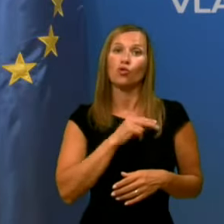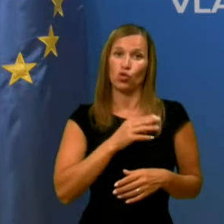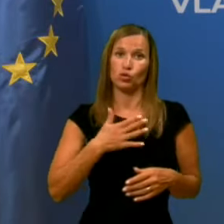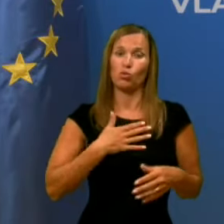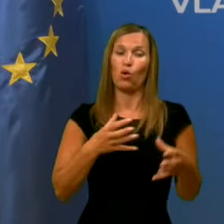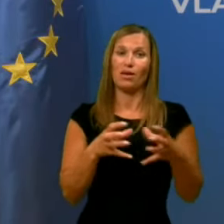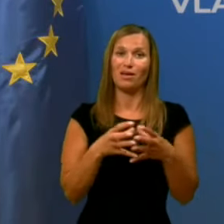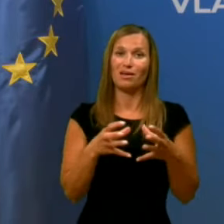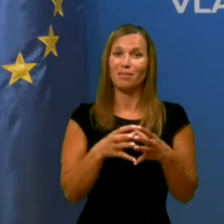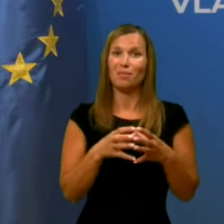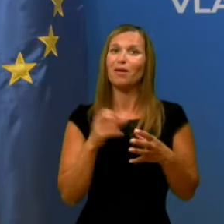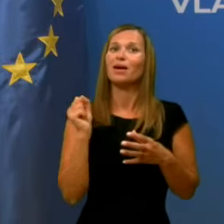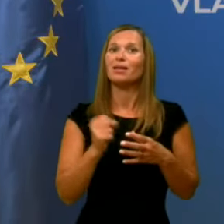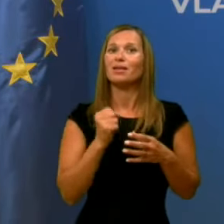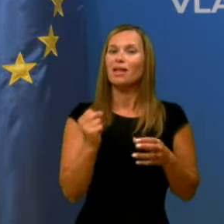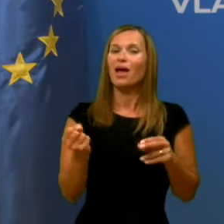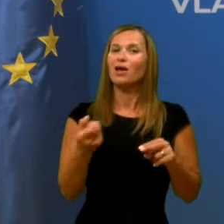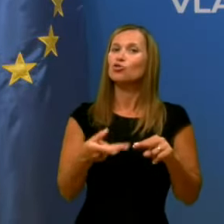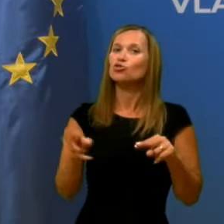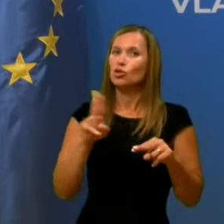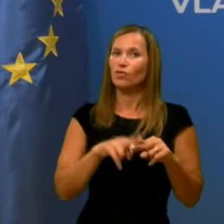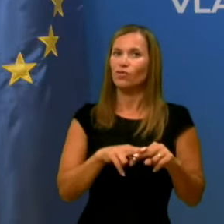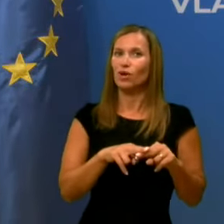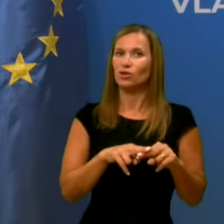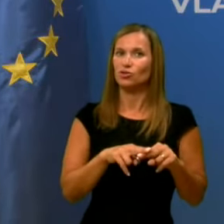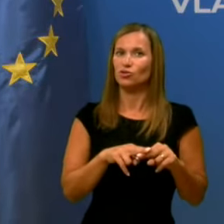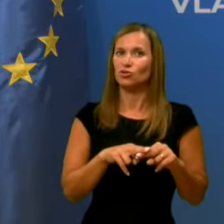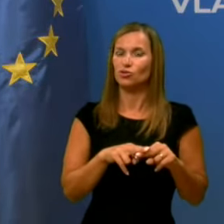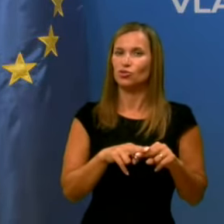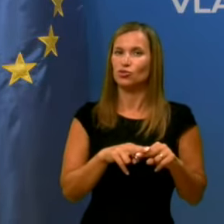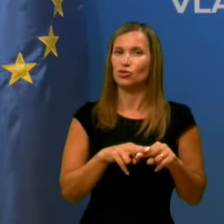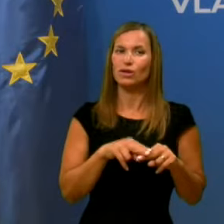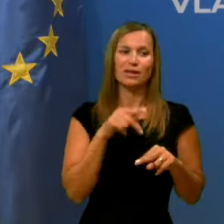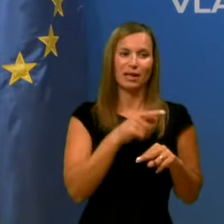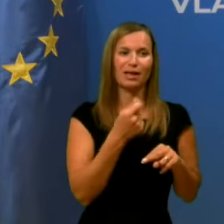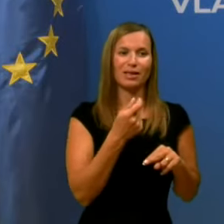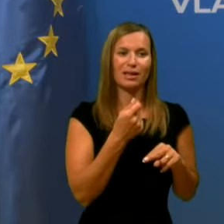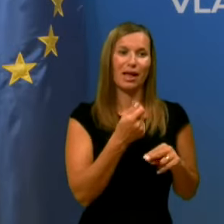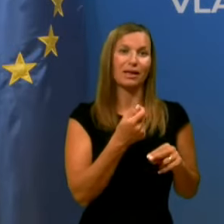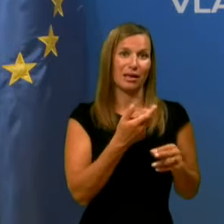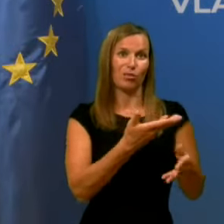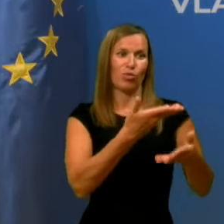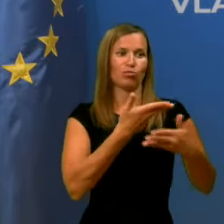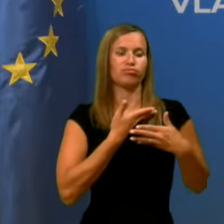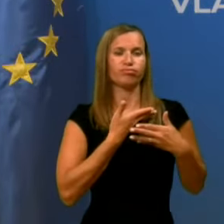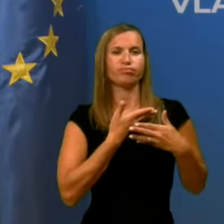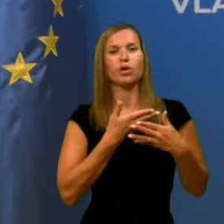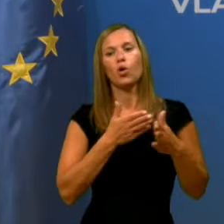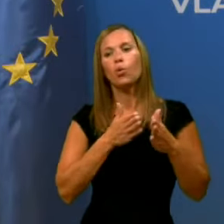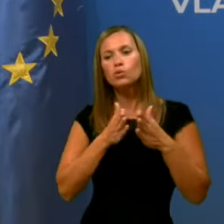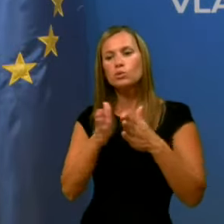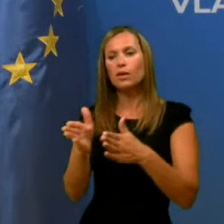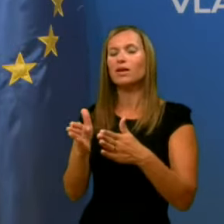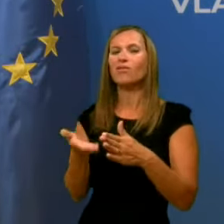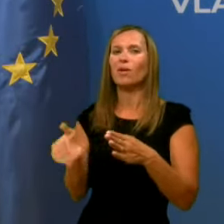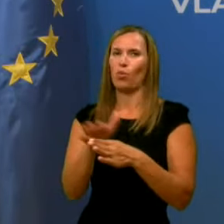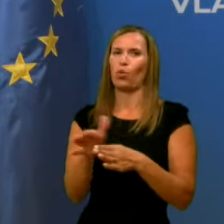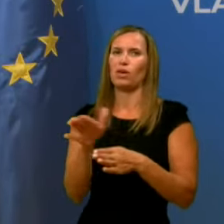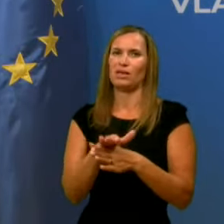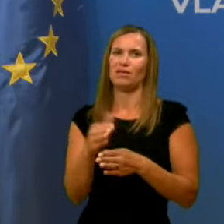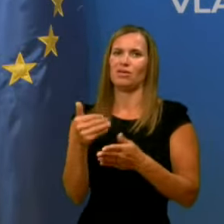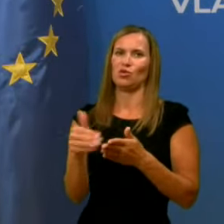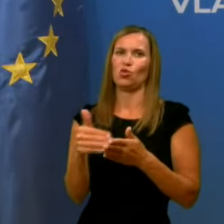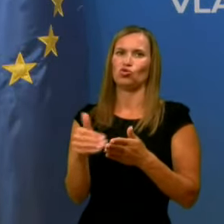ekipe, da čim več tega denarja, ki bo na voljo, usmerimo v pokritje vseh stroškov, ki so